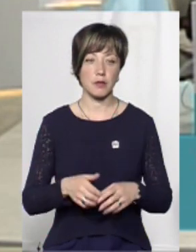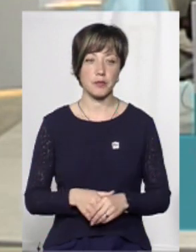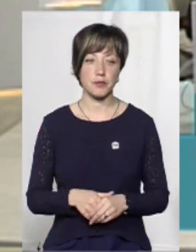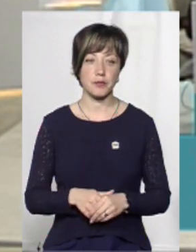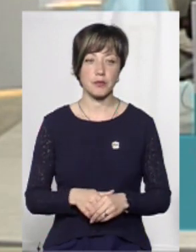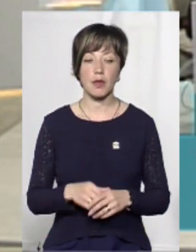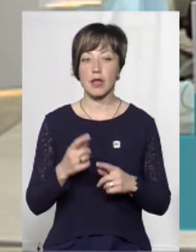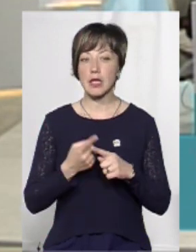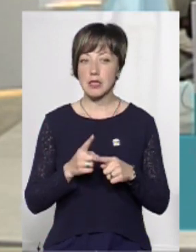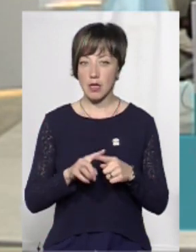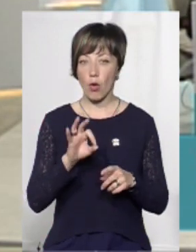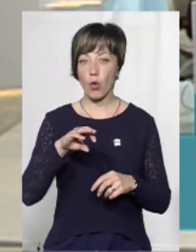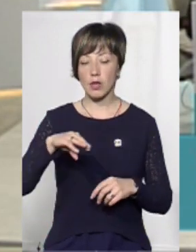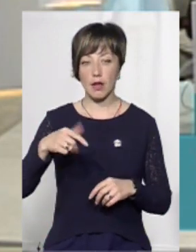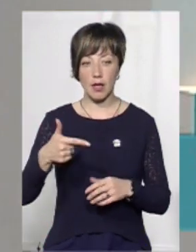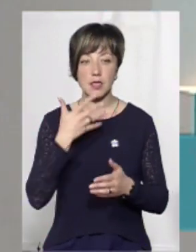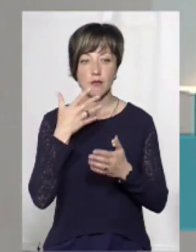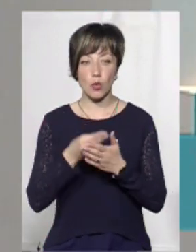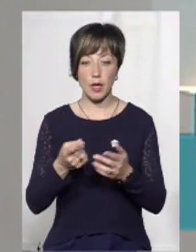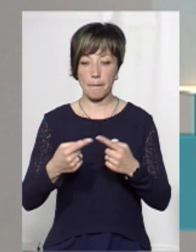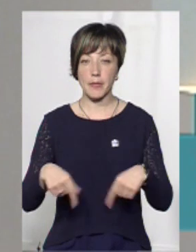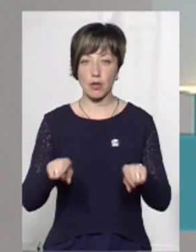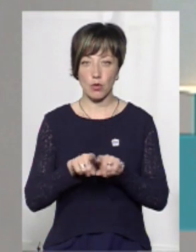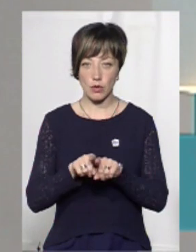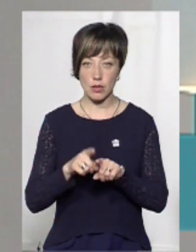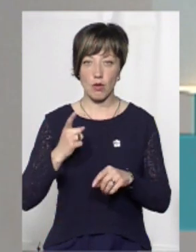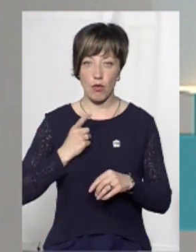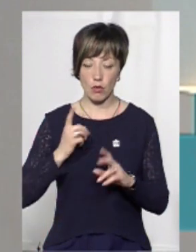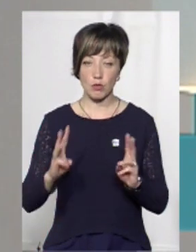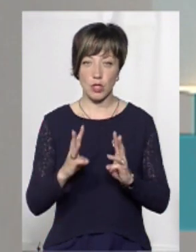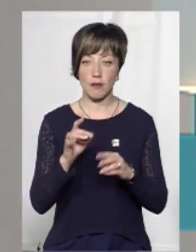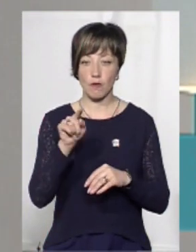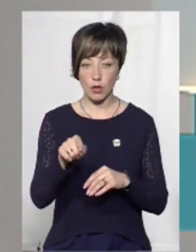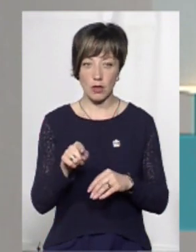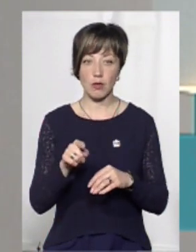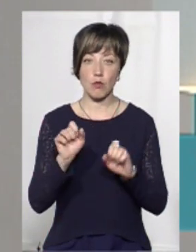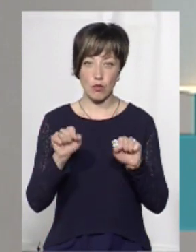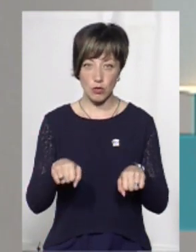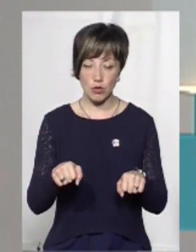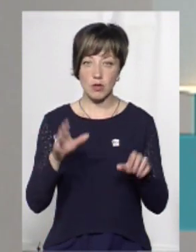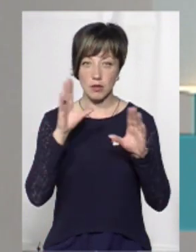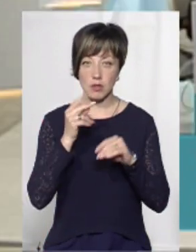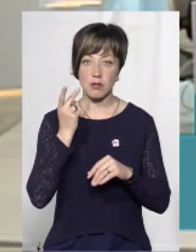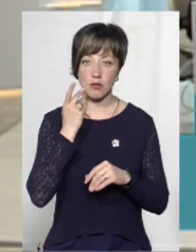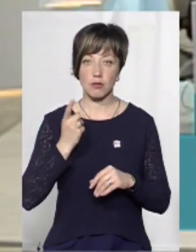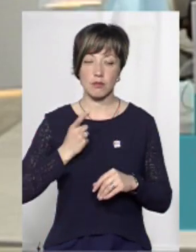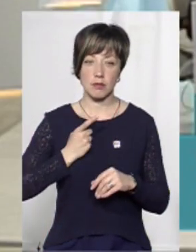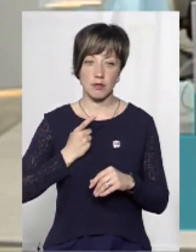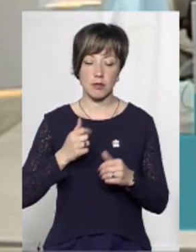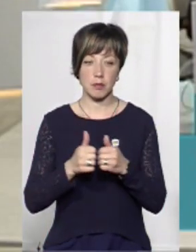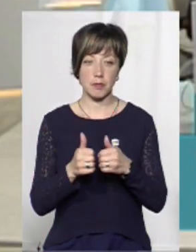Тобто це вже ОТГ створює такі підрозділи і вони, в принципі, можуть… вони завжди стоять